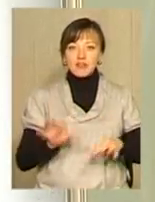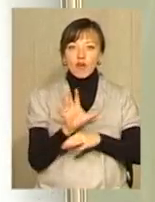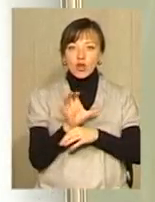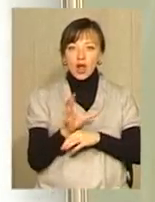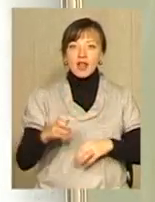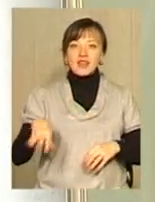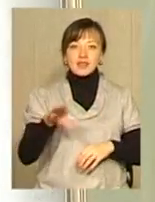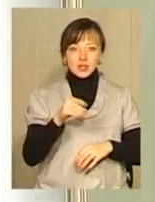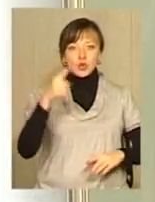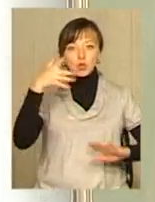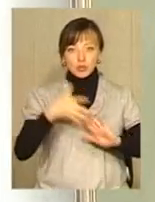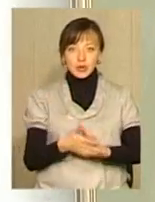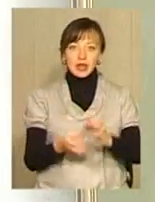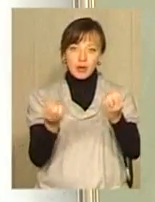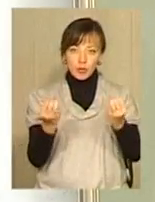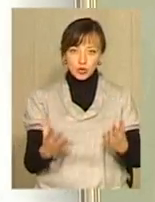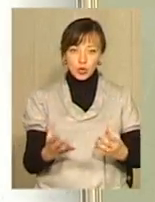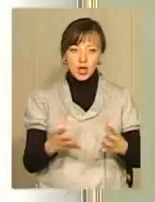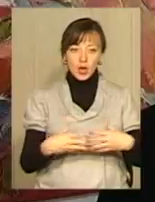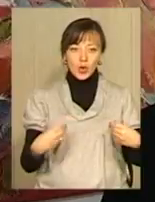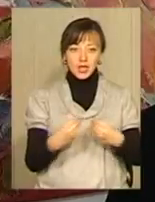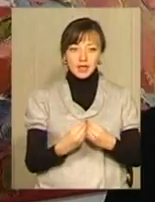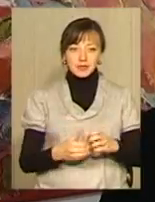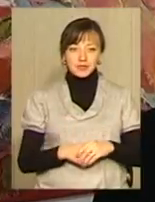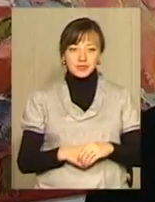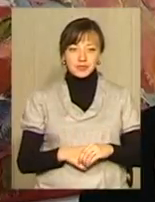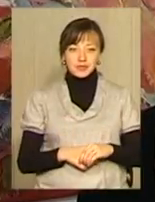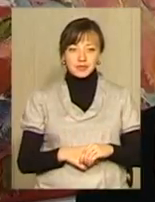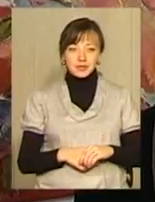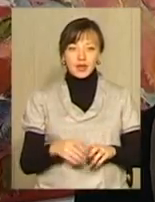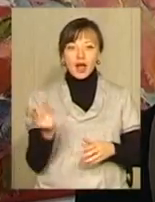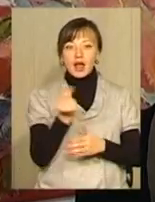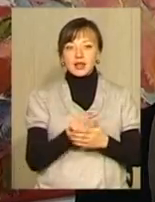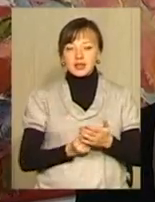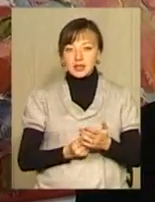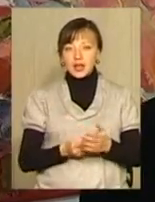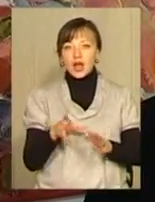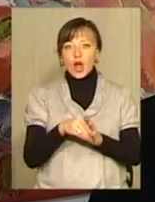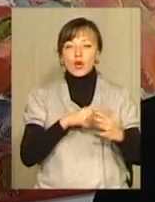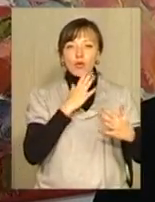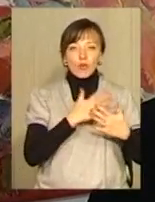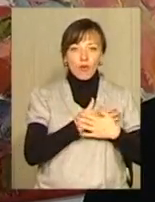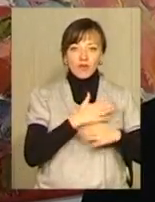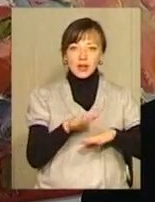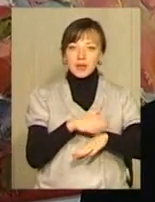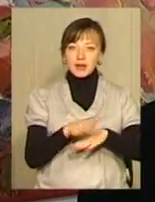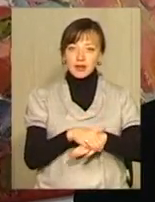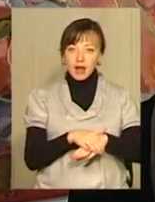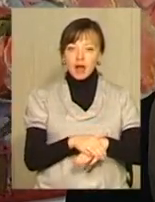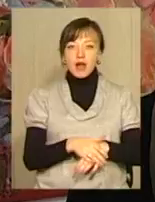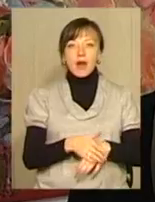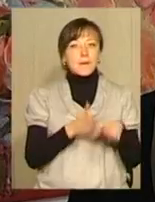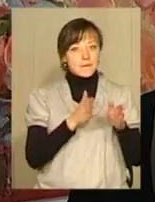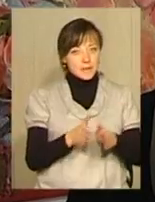усі вони зрозумілі для простої людини. Її картини, в них любов, доброта, порядочність,